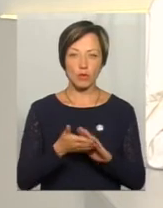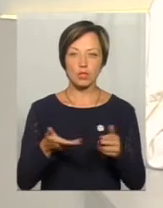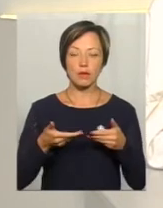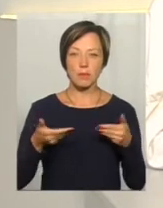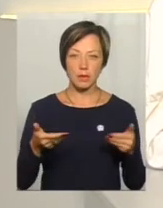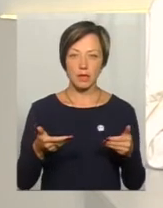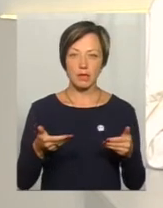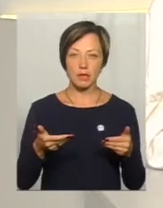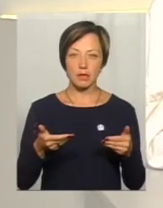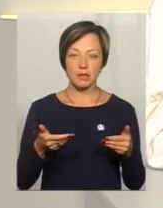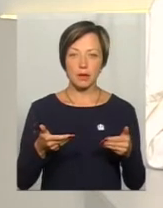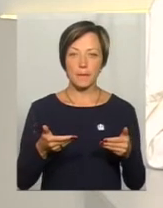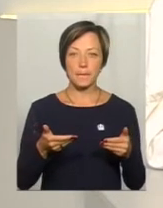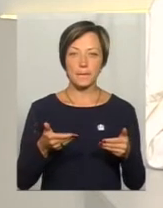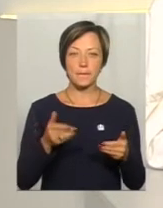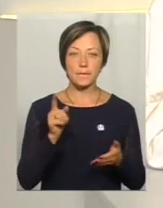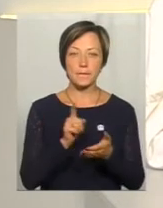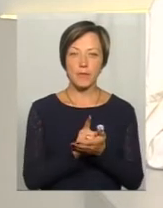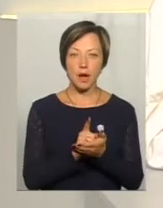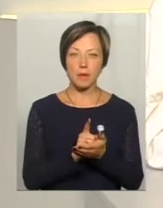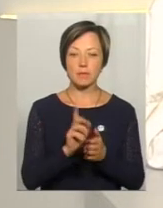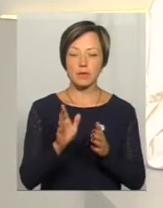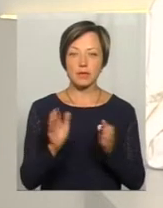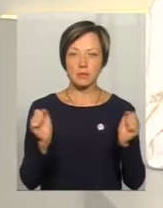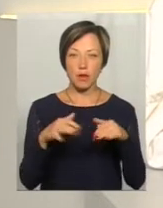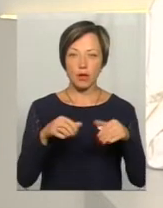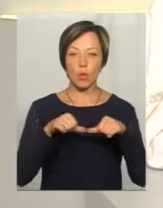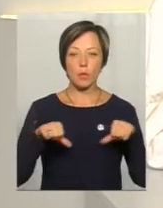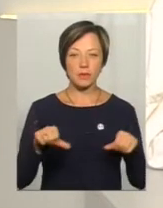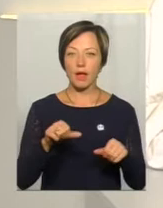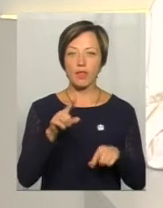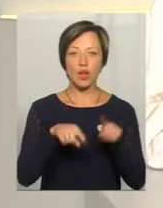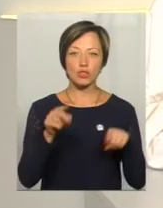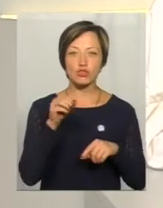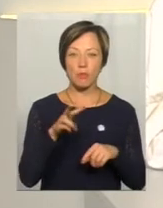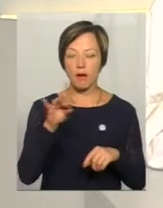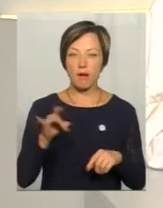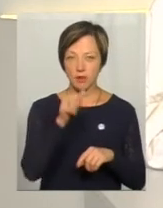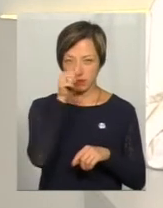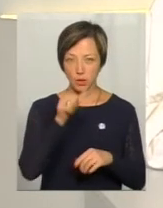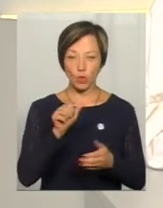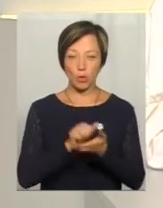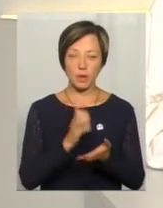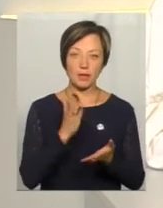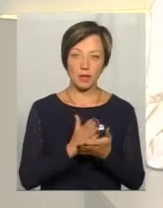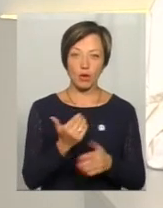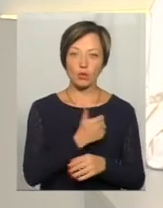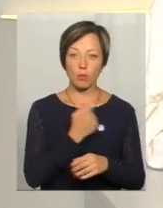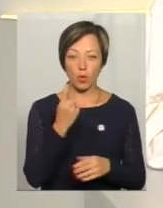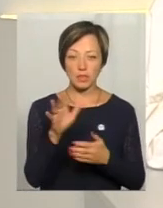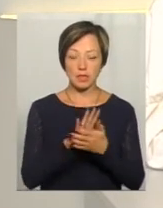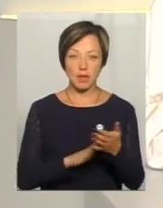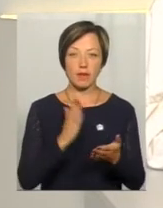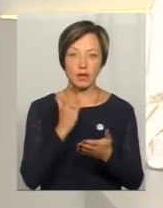маємо скликати комісію не рідше, ніж один раз в місяць. Тобто, якщо документи поступають, хоча б одна заява